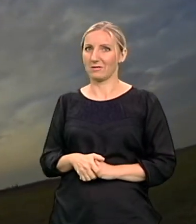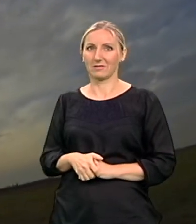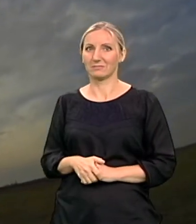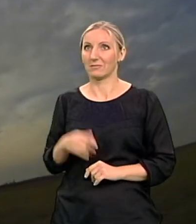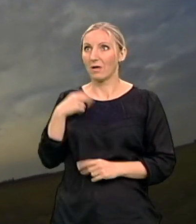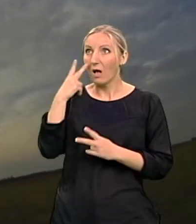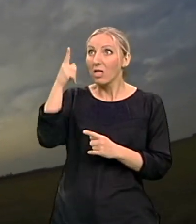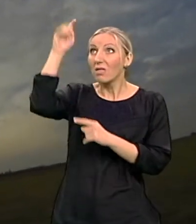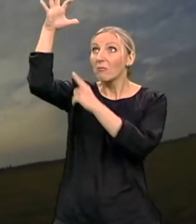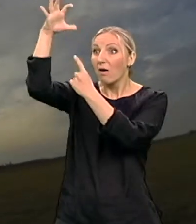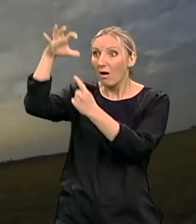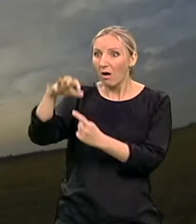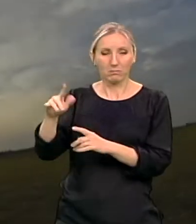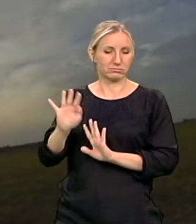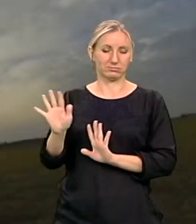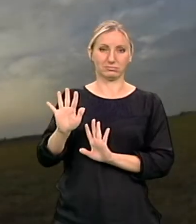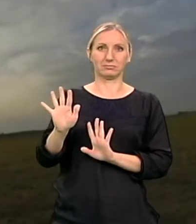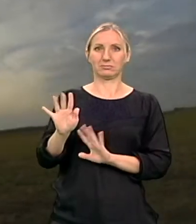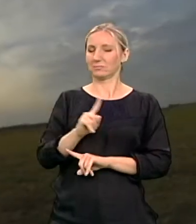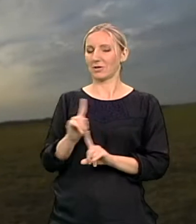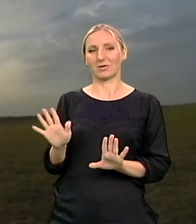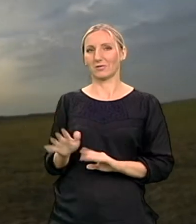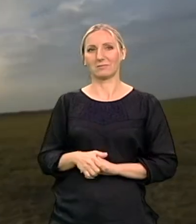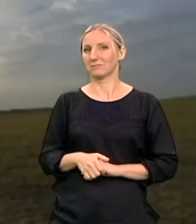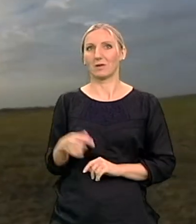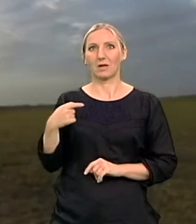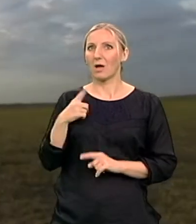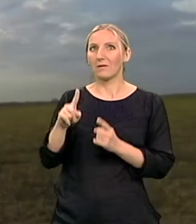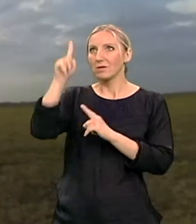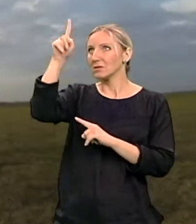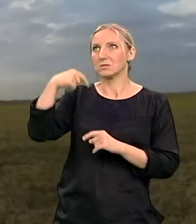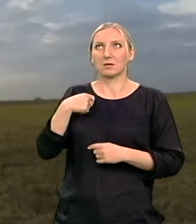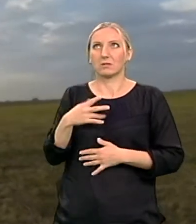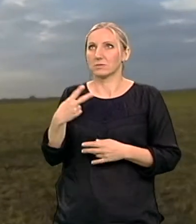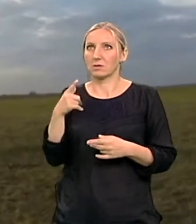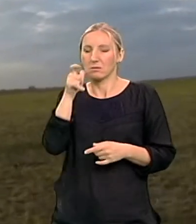sleti, šta ti ja znam, nikako. Ja svjesine užasvam.